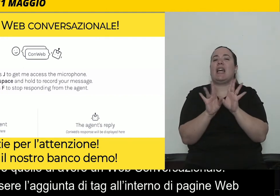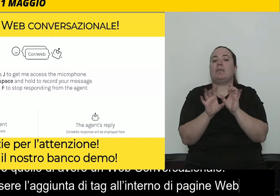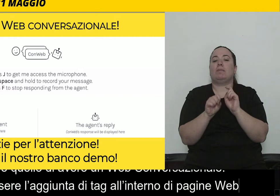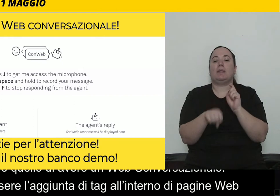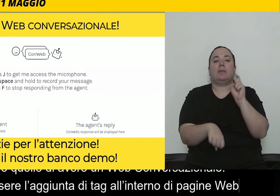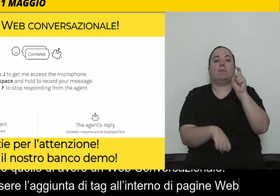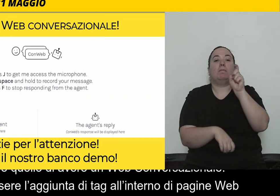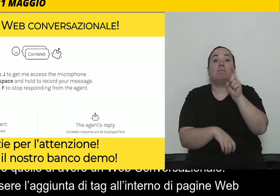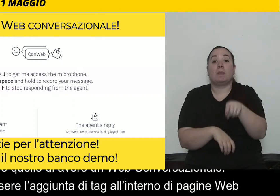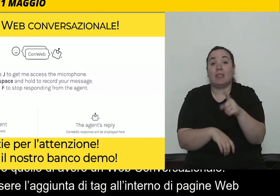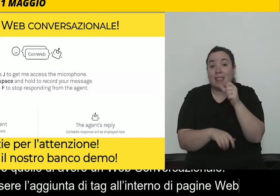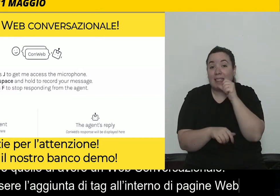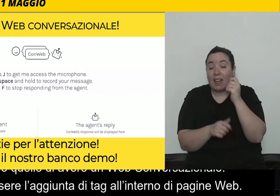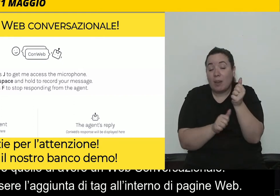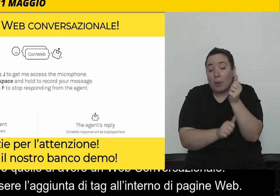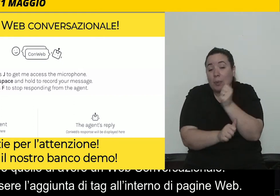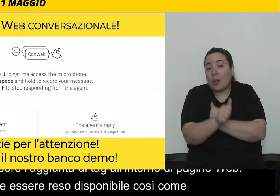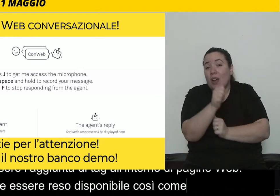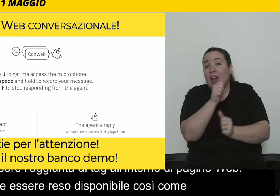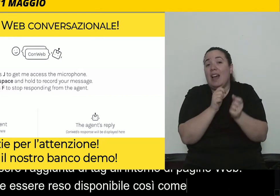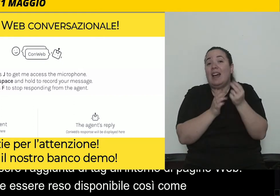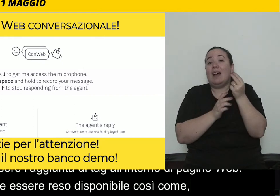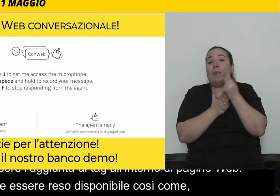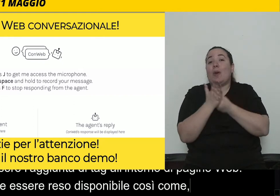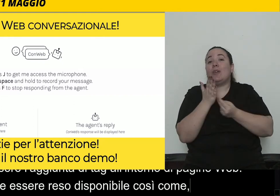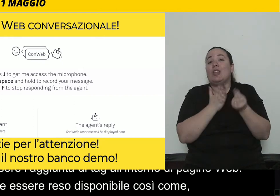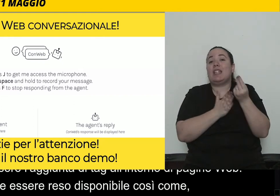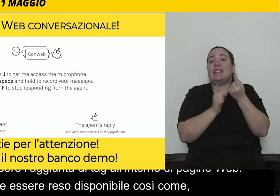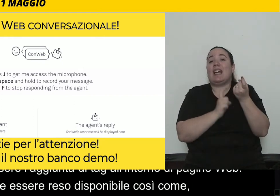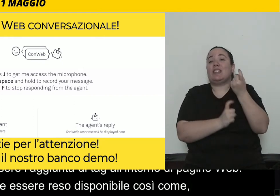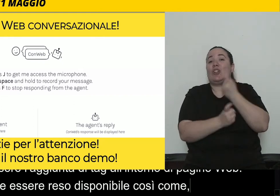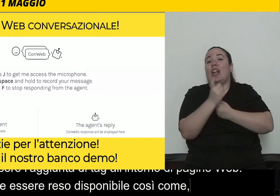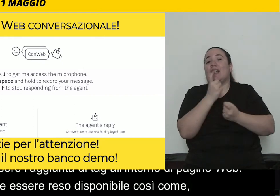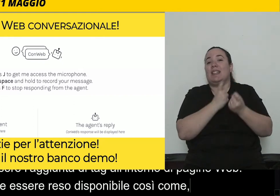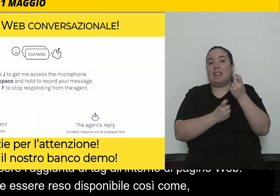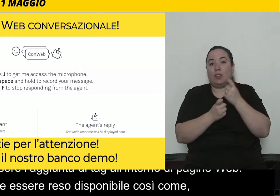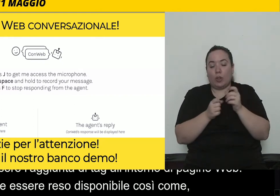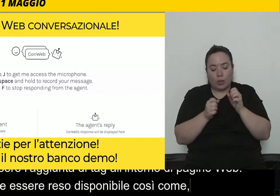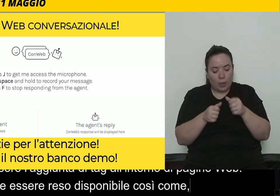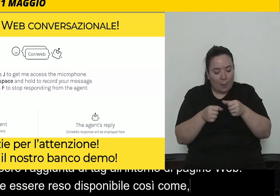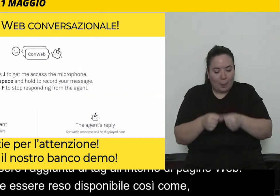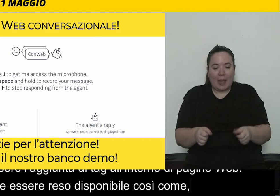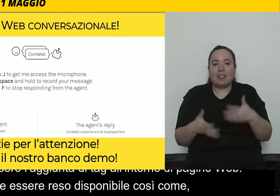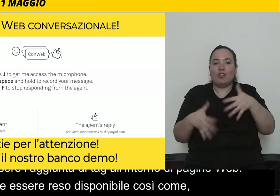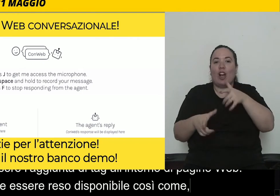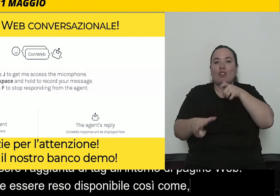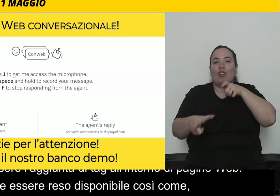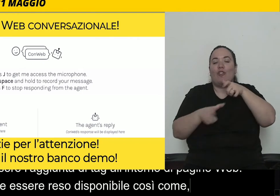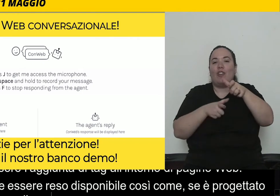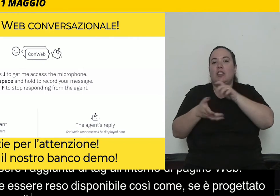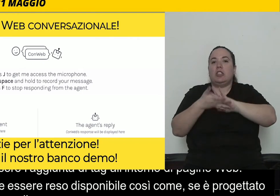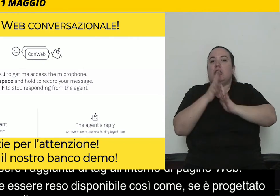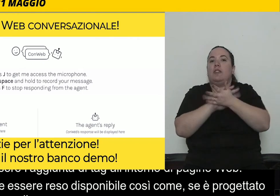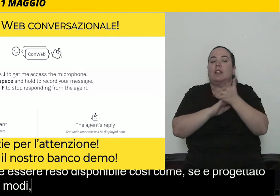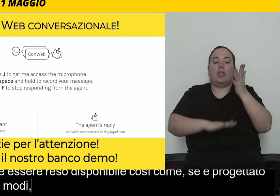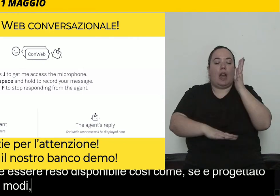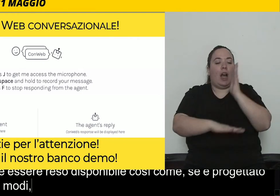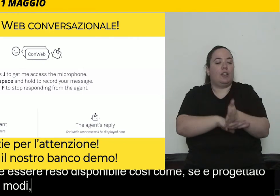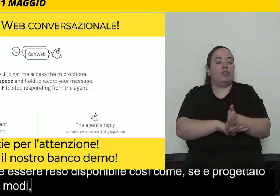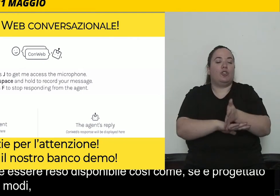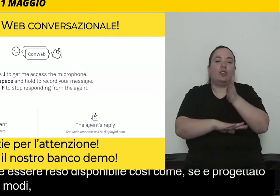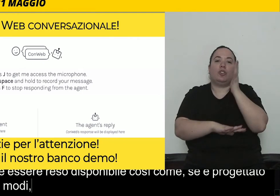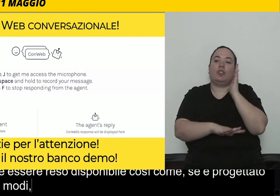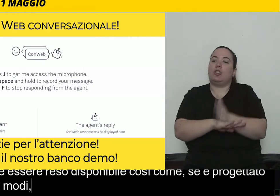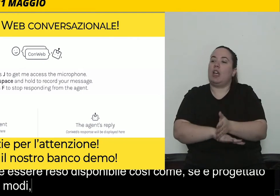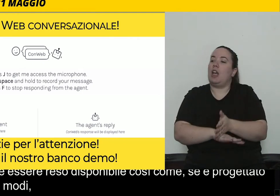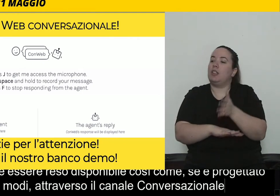web è progettato nel migliore dei modi, attraverso il canale conversazionale per rendere l'accesso possibile a